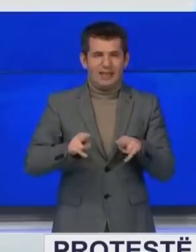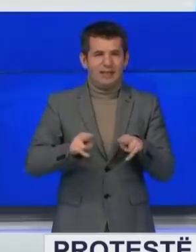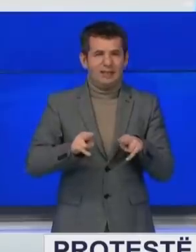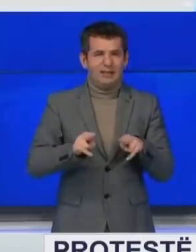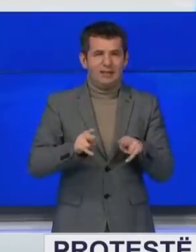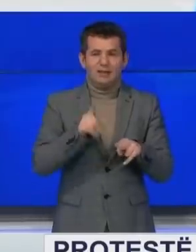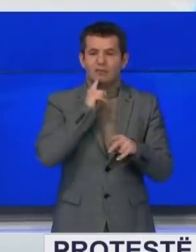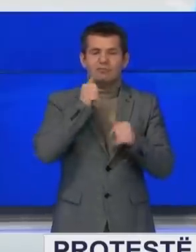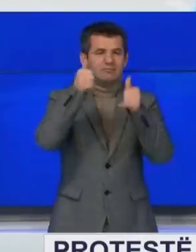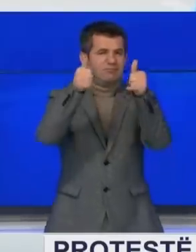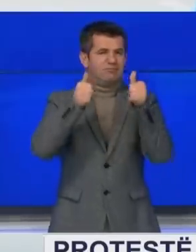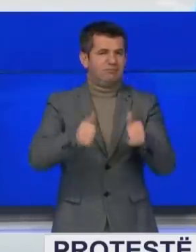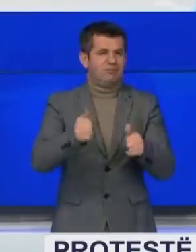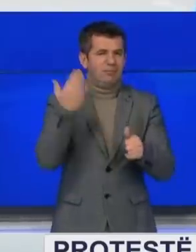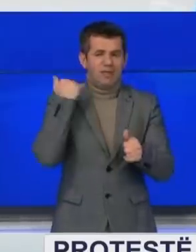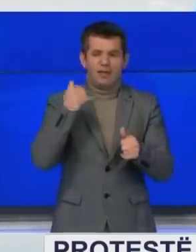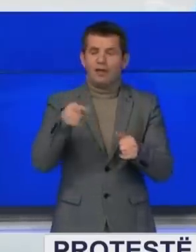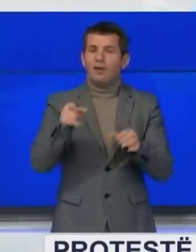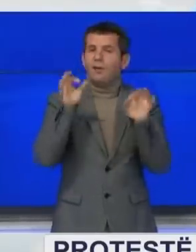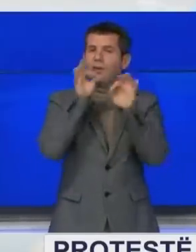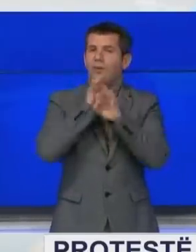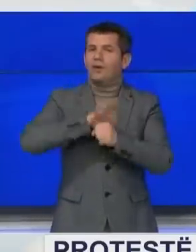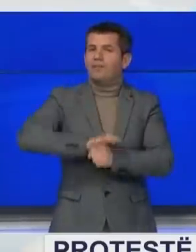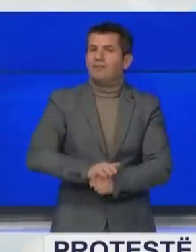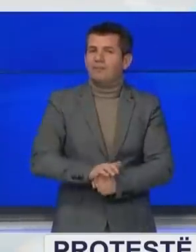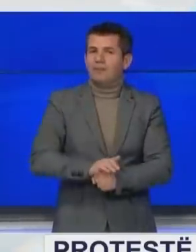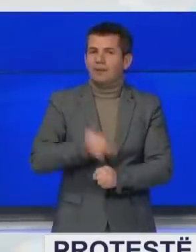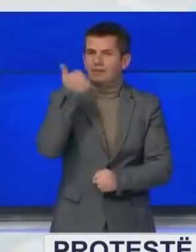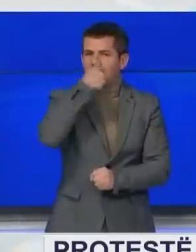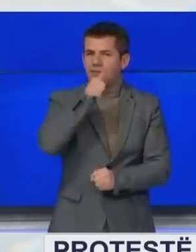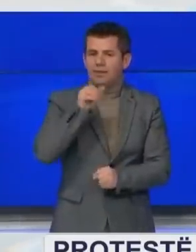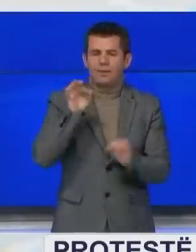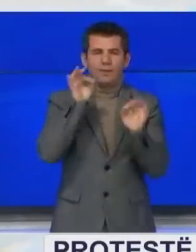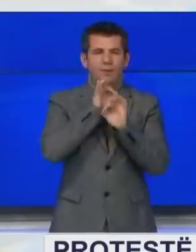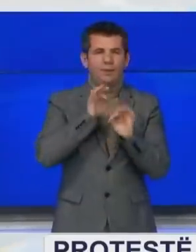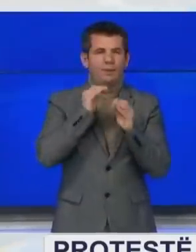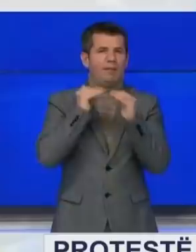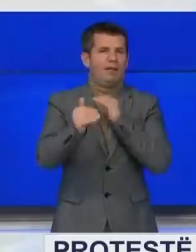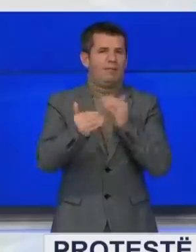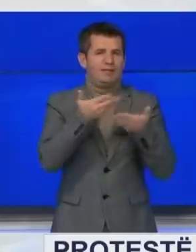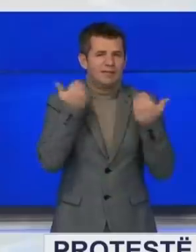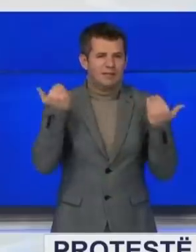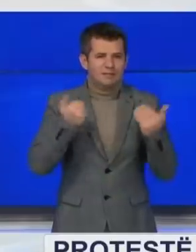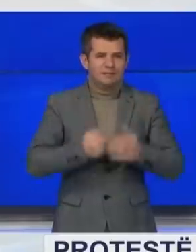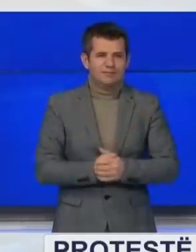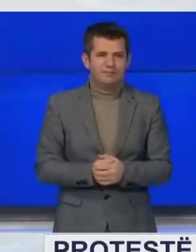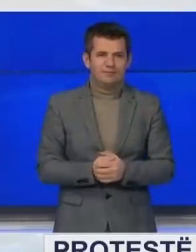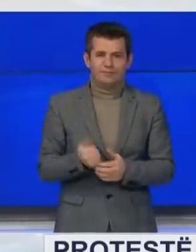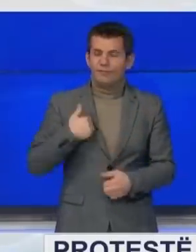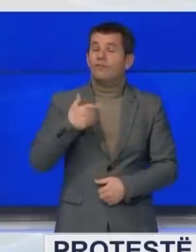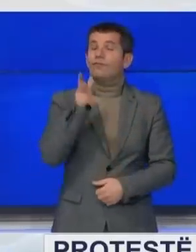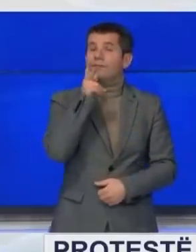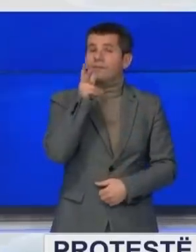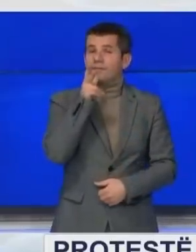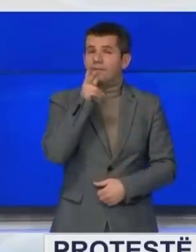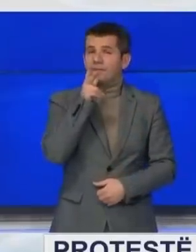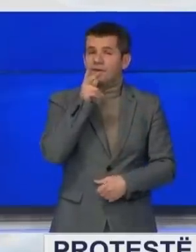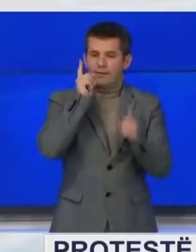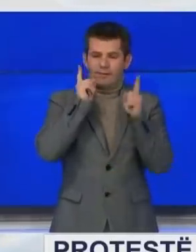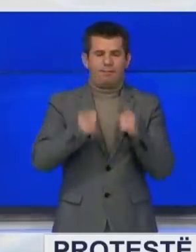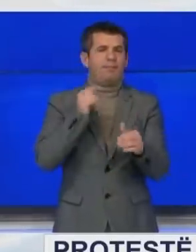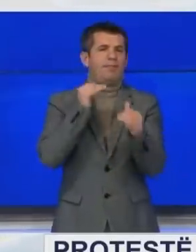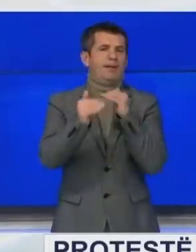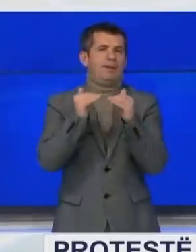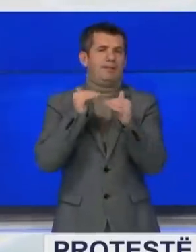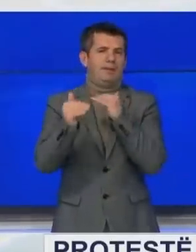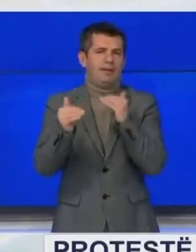në basë të konkursit, por që janë diskriminuar sepse nuk kanë pasur trajtim të barabartë. Ajo që ka pukërkojmë është që me pas trajtim të